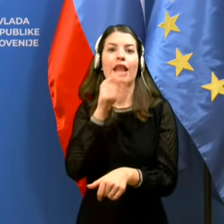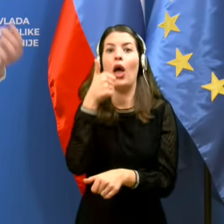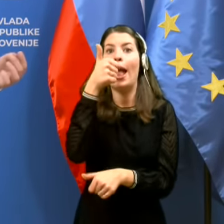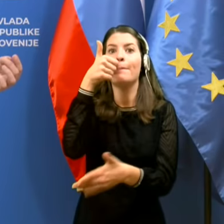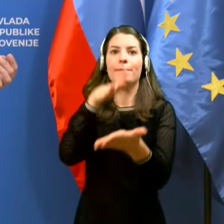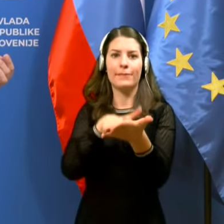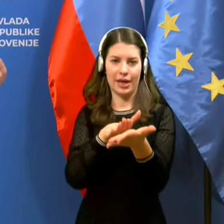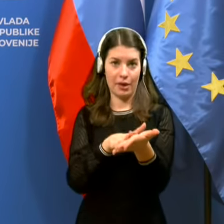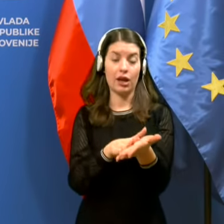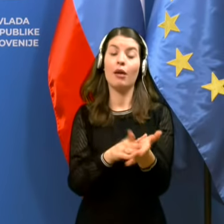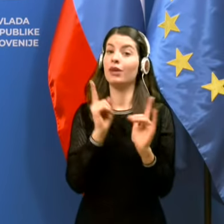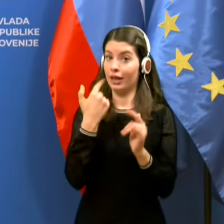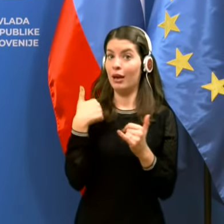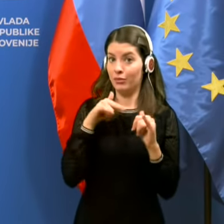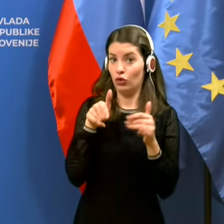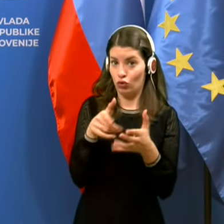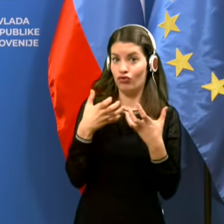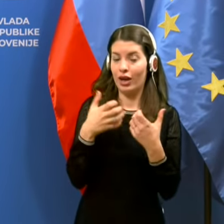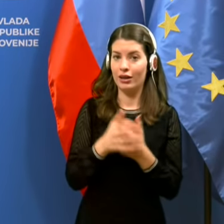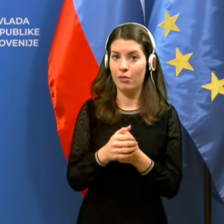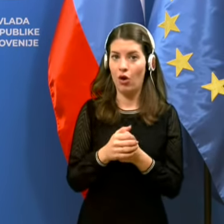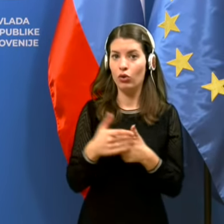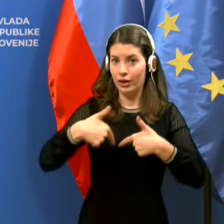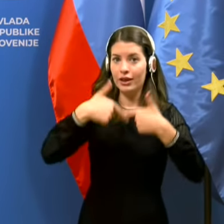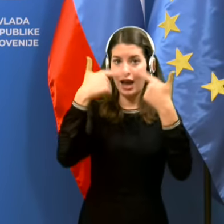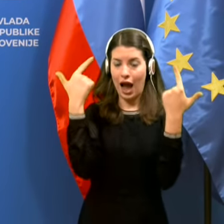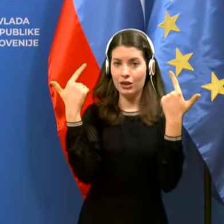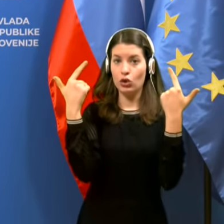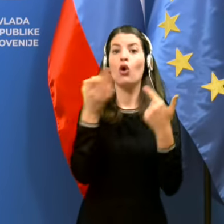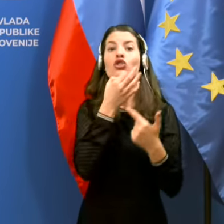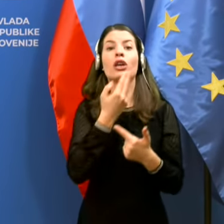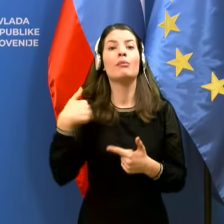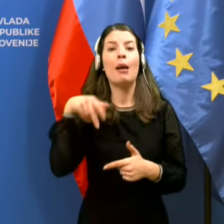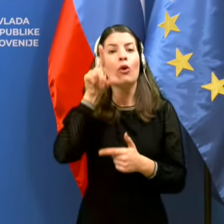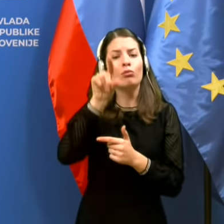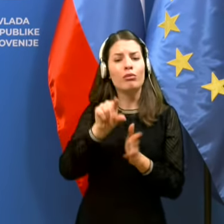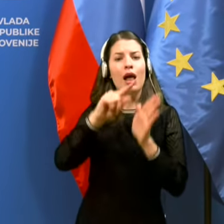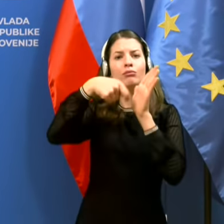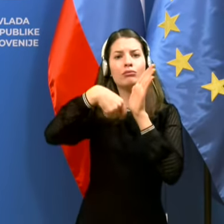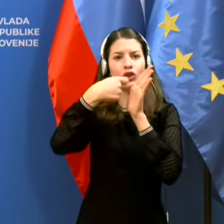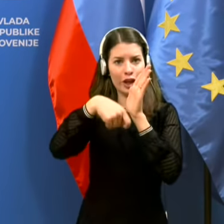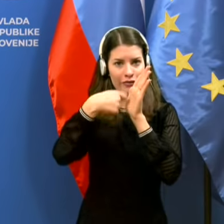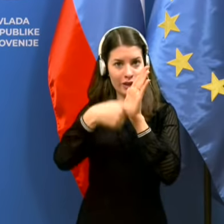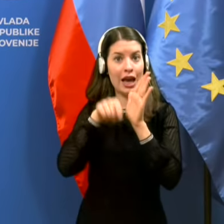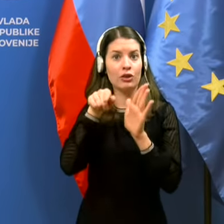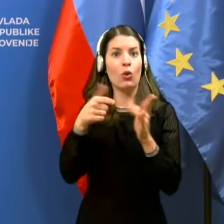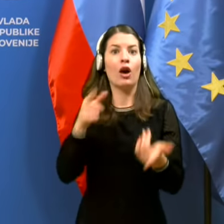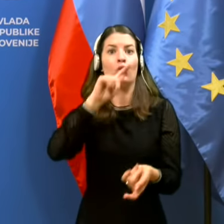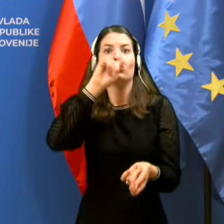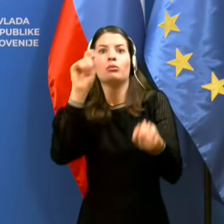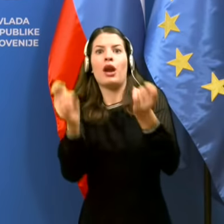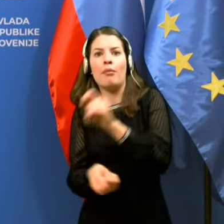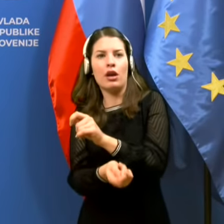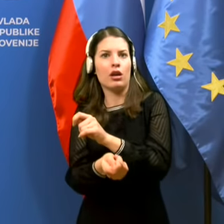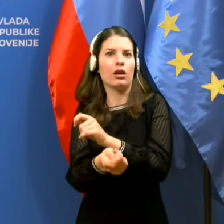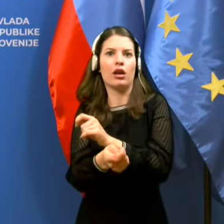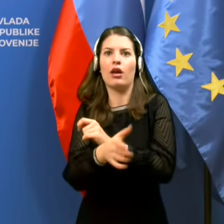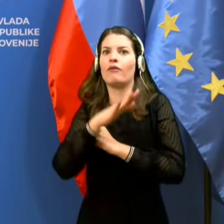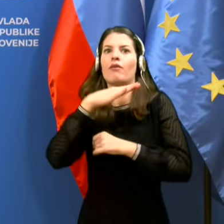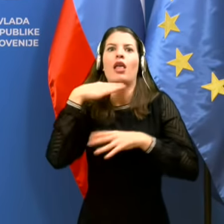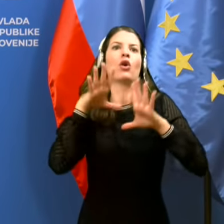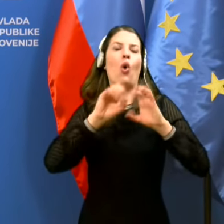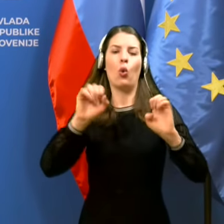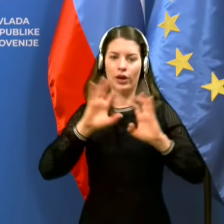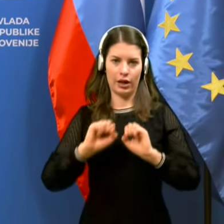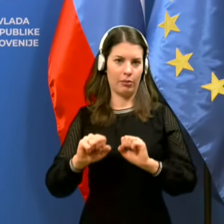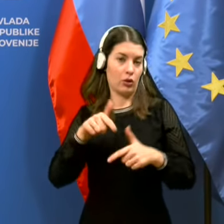Ampak ravno v to gremo. Mislim, vse je jasno. Ko imamo zelo majhne številke, ki spremenijo drastično ene ukrepe, je